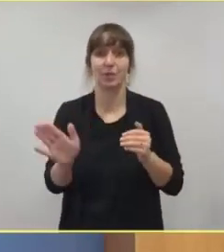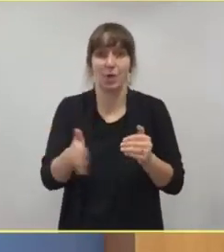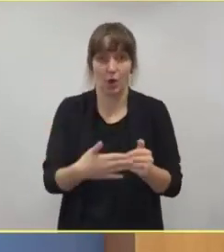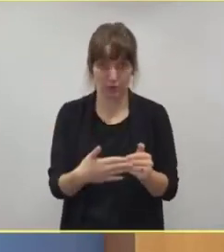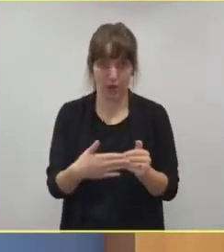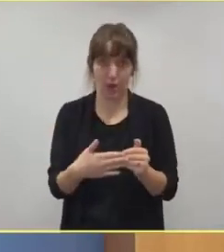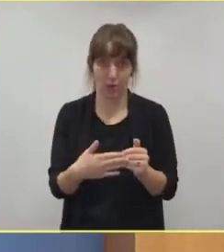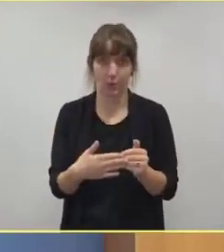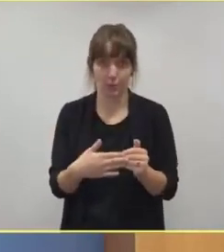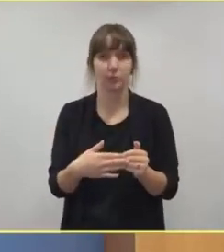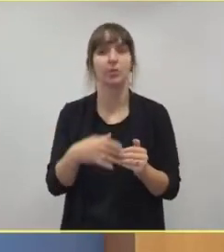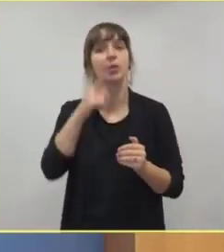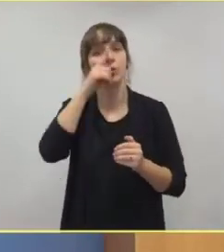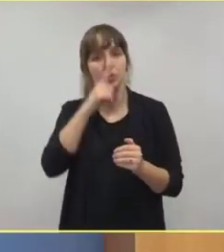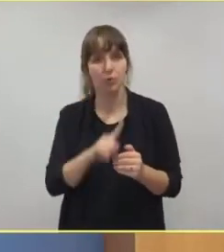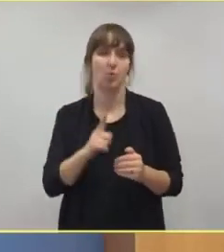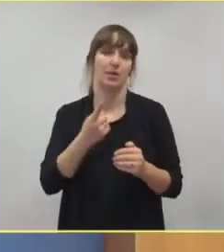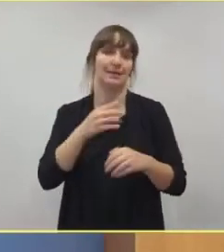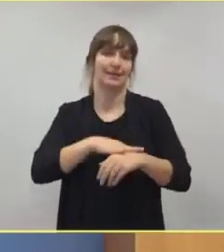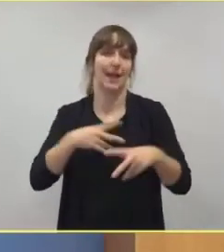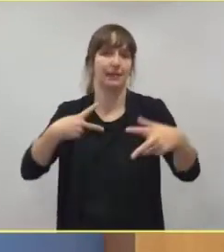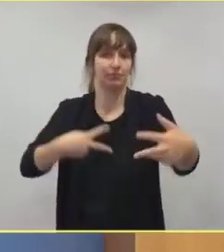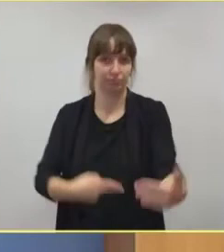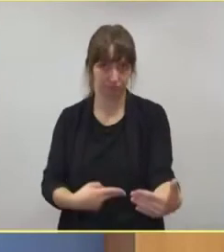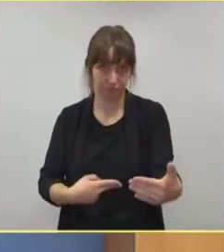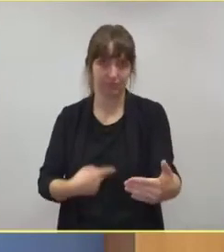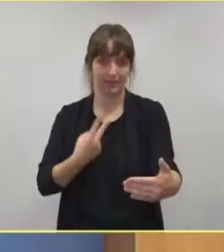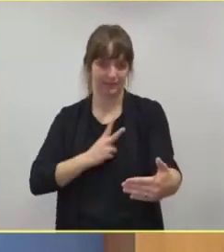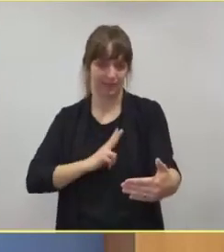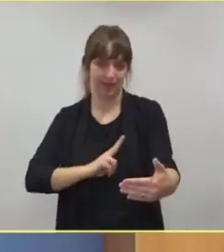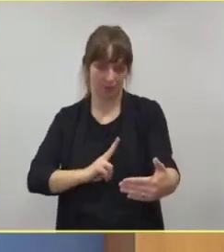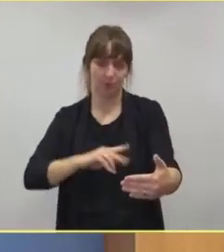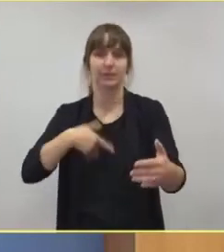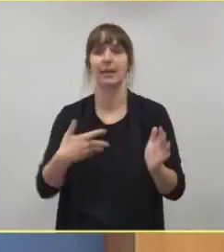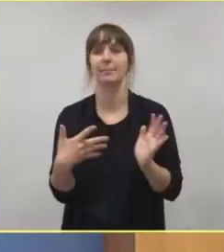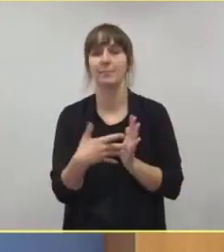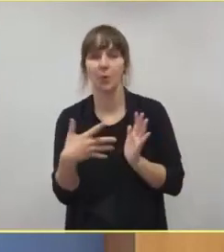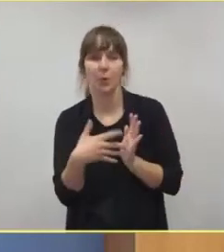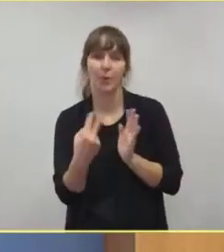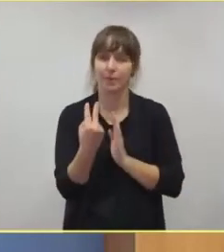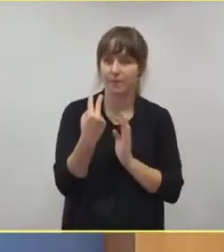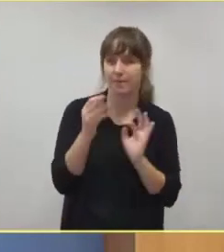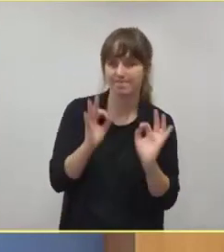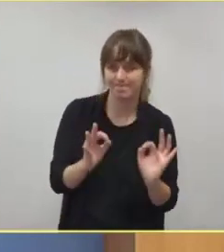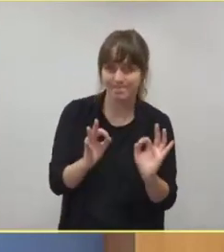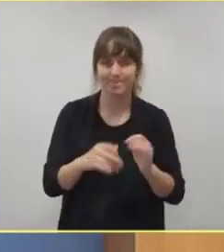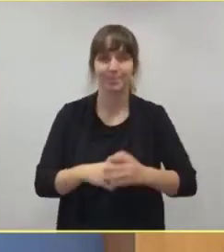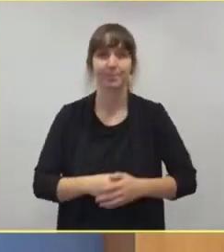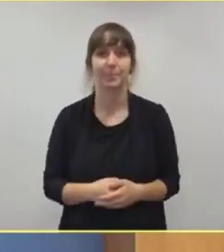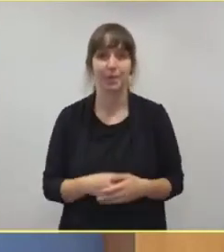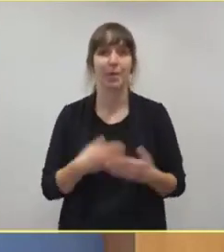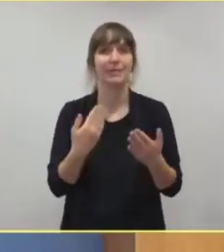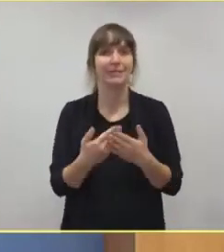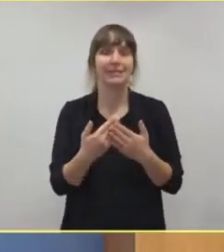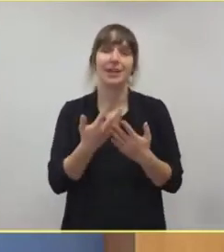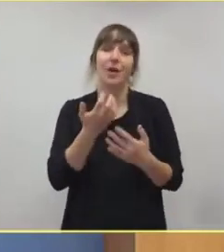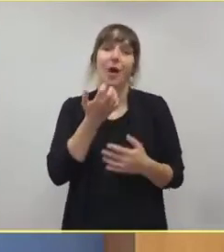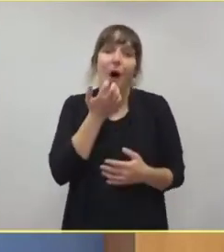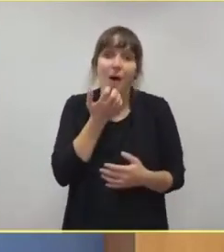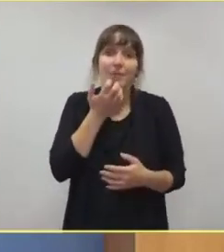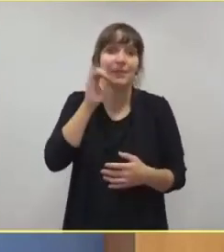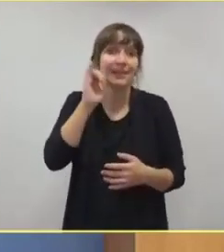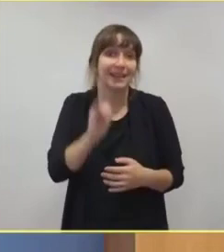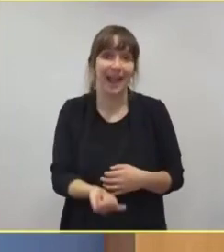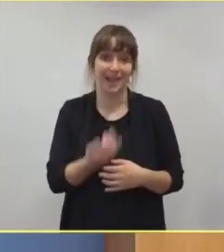mit einer Prüfung nach zwei Wochen. Und ich hoffe, dass wir auch wieder diese Paradoxon-Diskussion haben